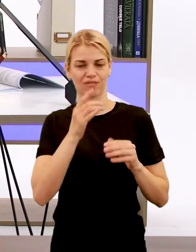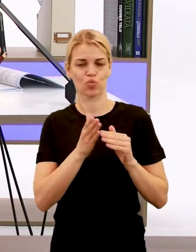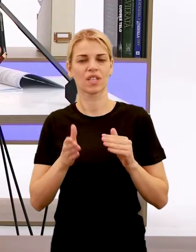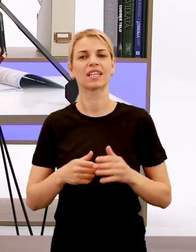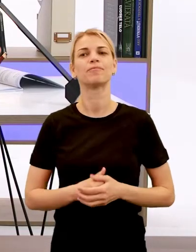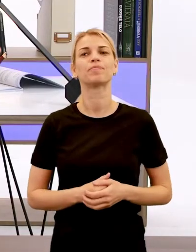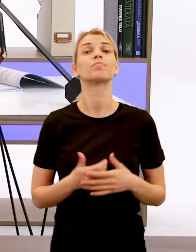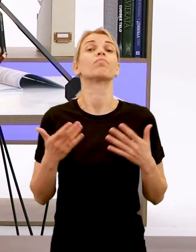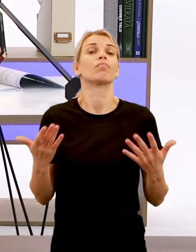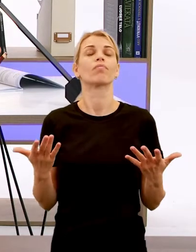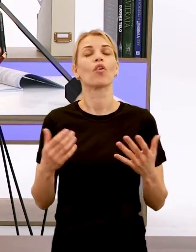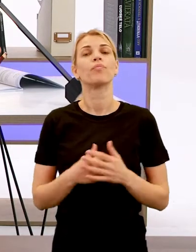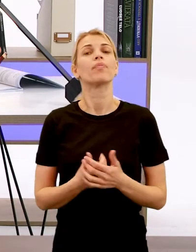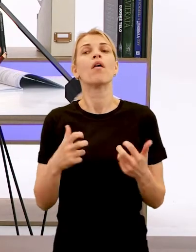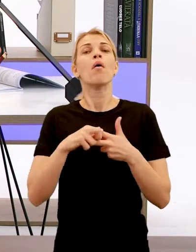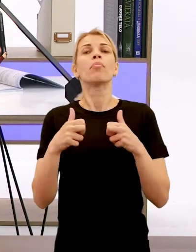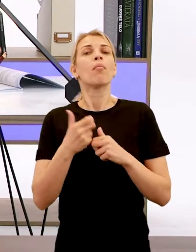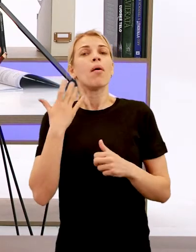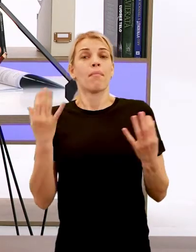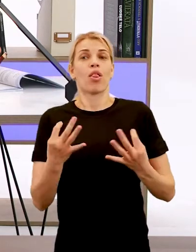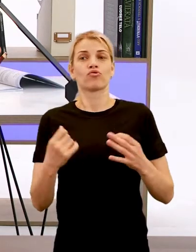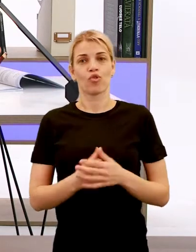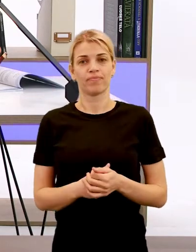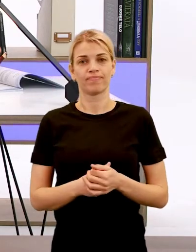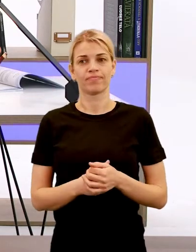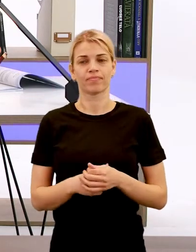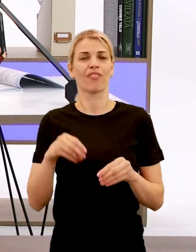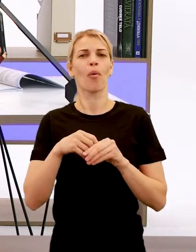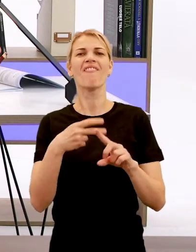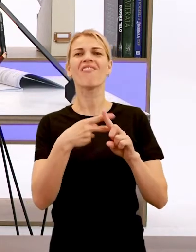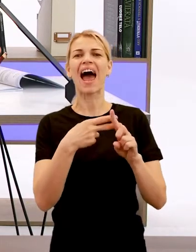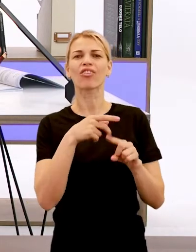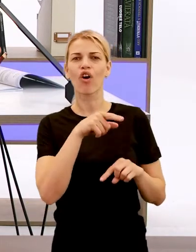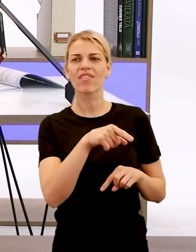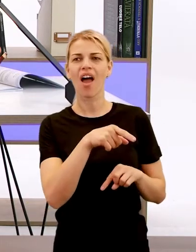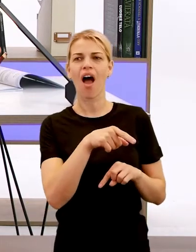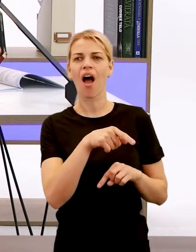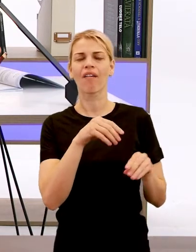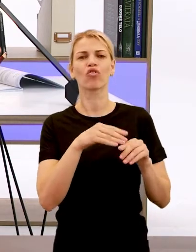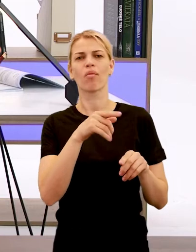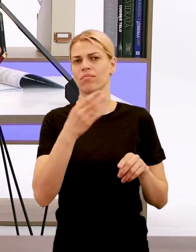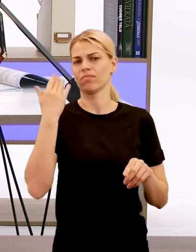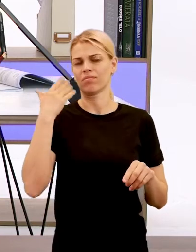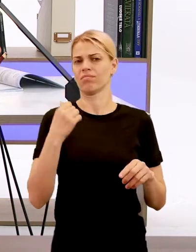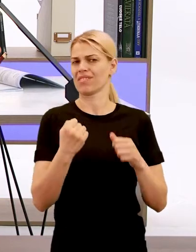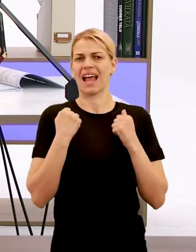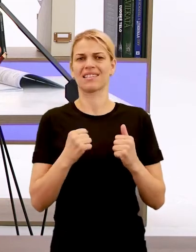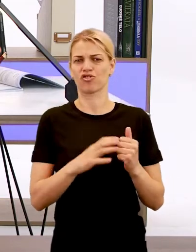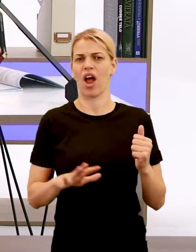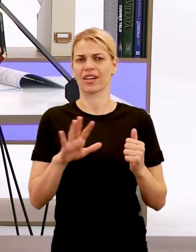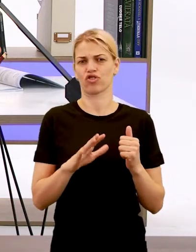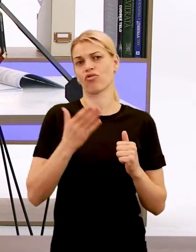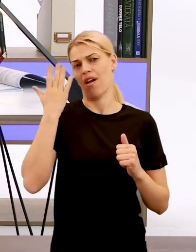No lenže, problém bol ten, ako sme si hovorili, tie Frankovia, to bola v podstate najsilnejšia ríša v tedajšej dobi.